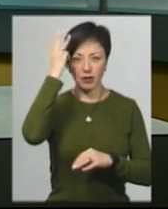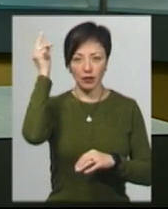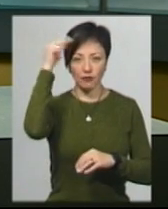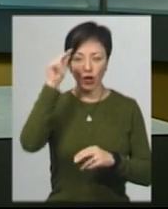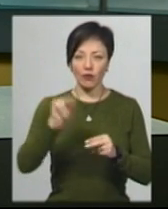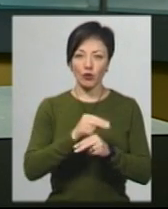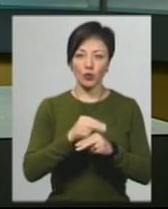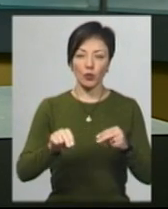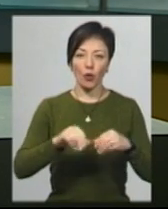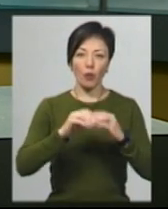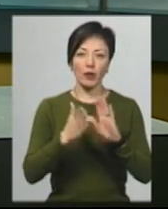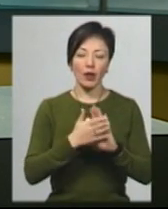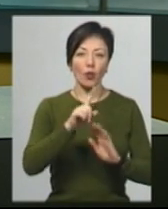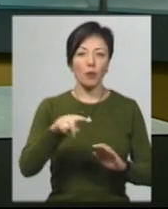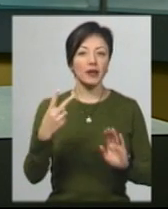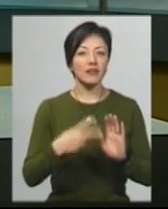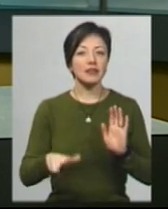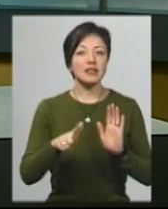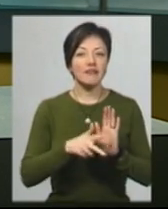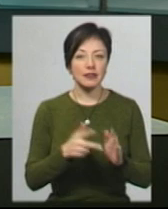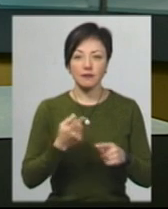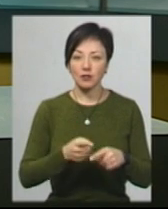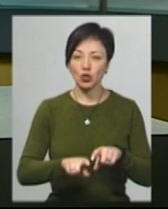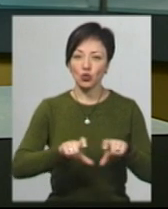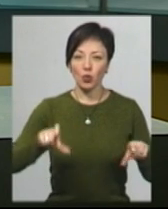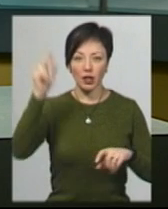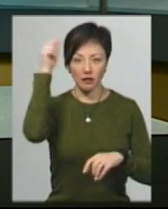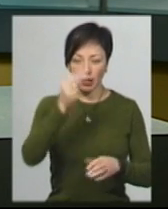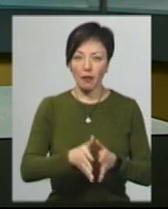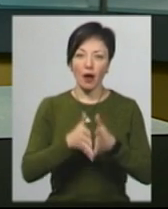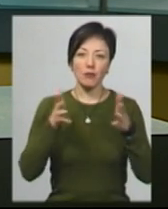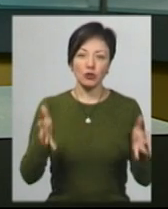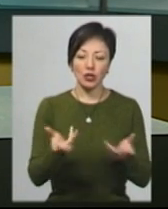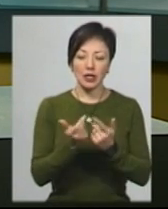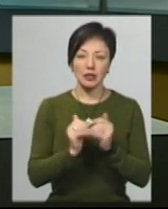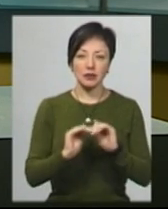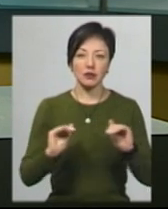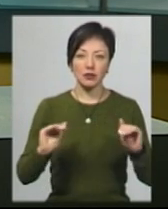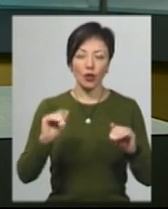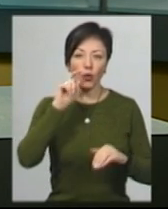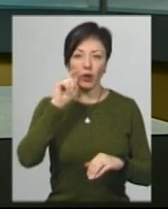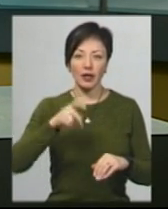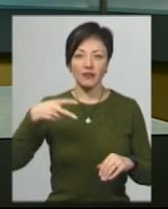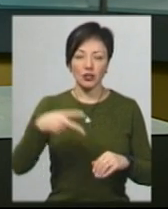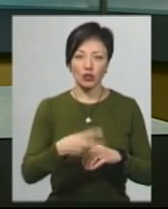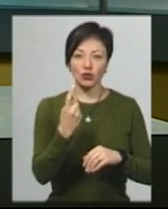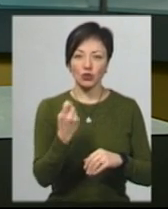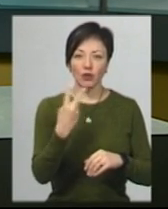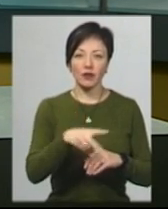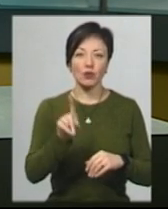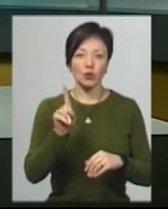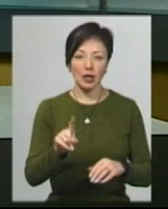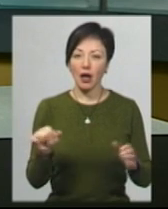навчально-виховному об'єднанні номер 28. У цій школі навчається найбільша кількість учнів України – 2121.